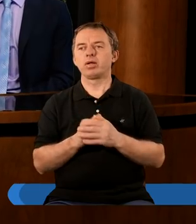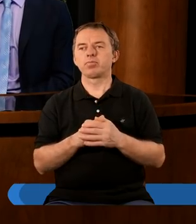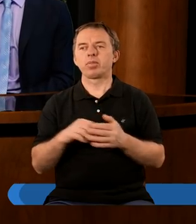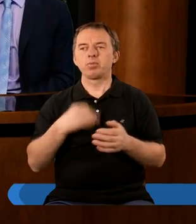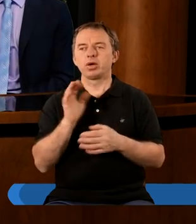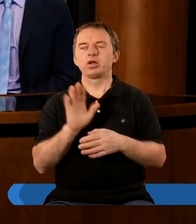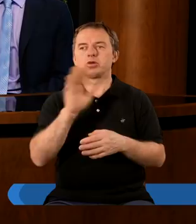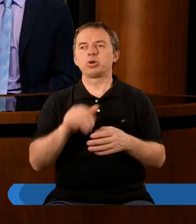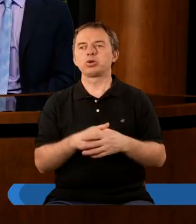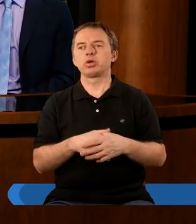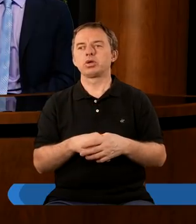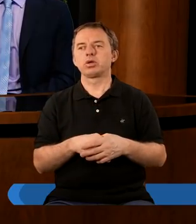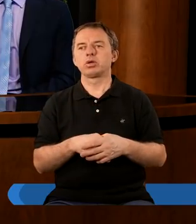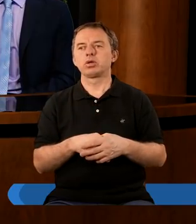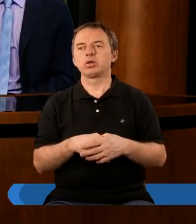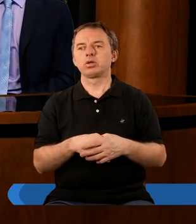Panie Boże,